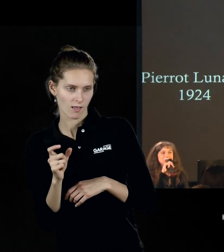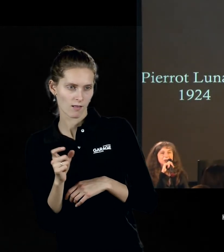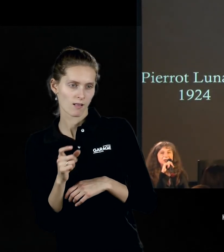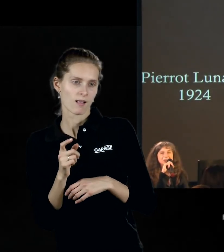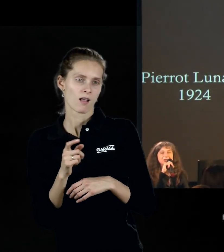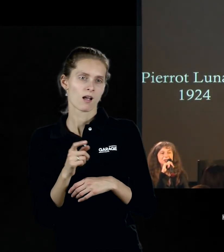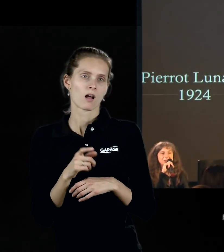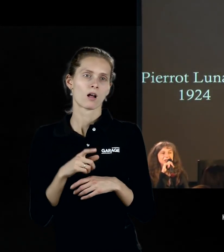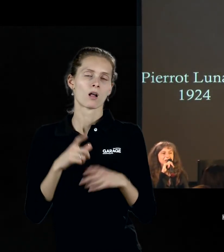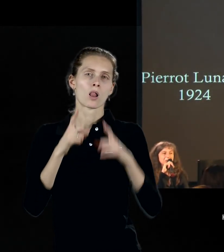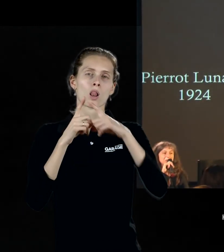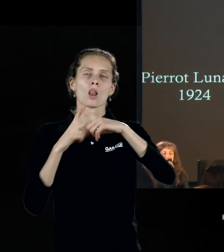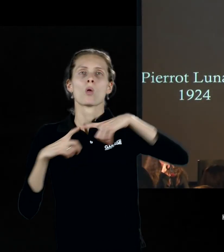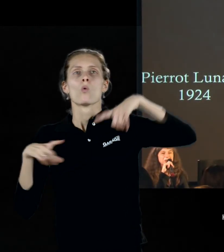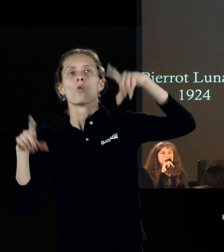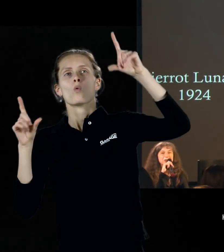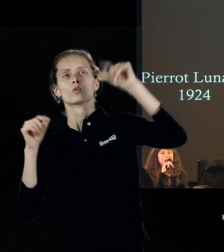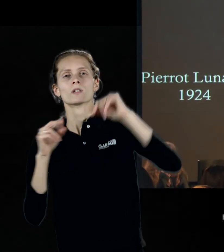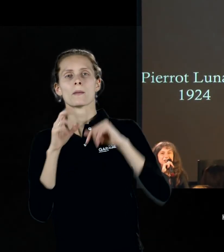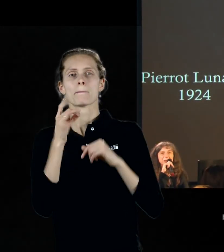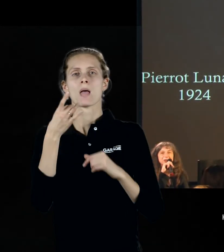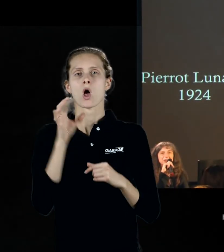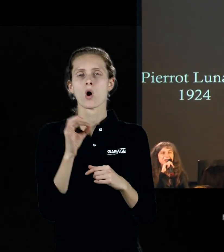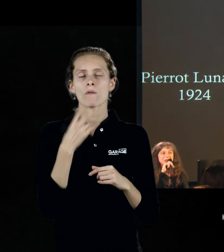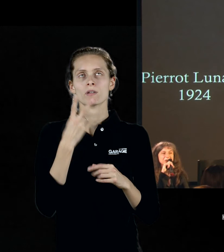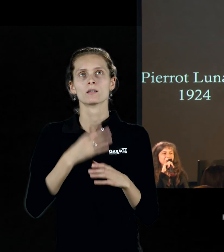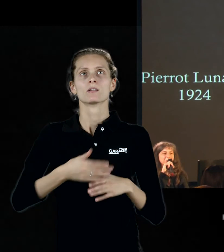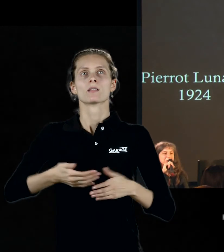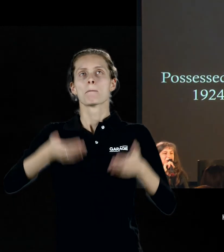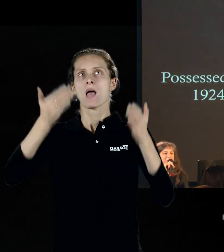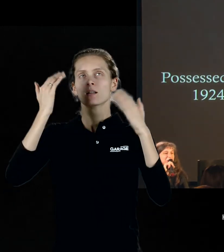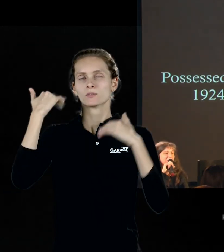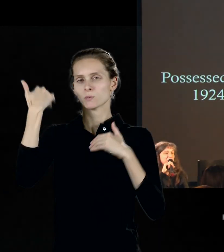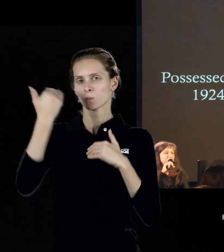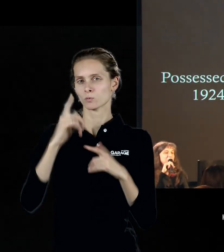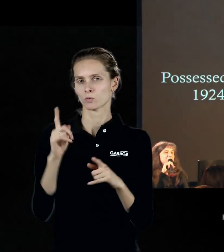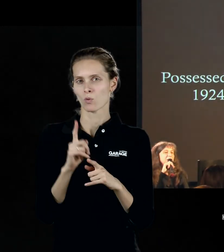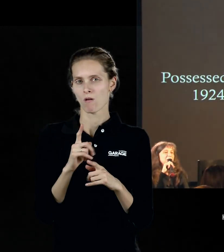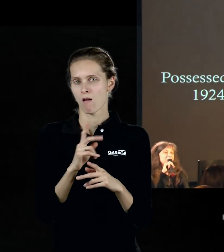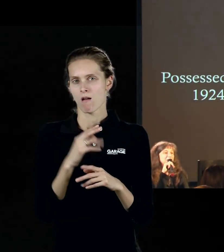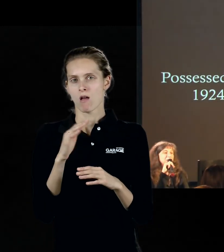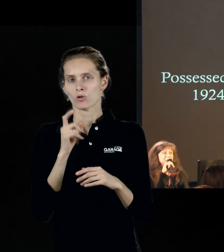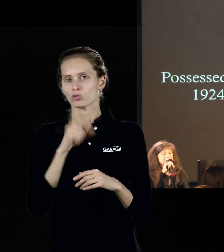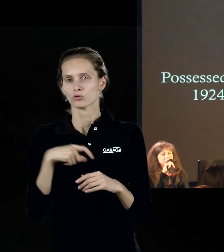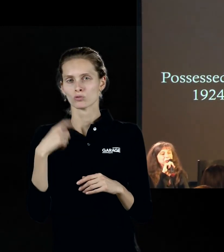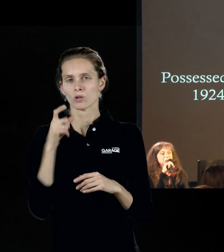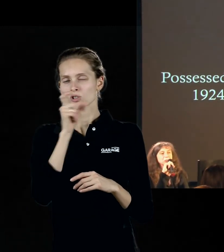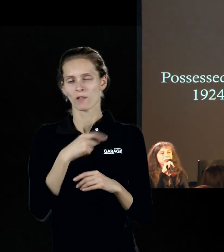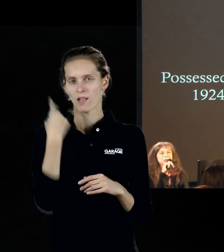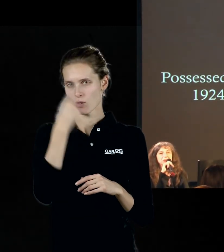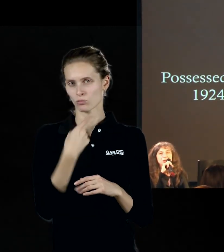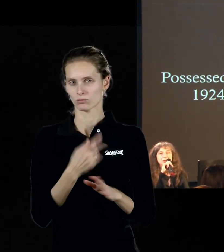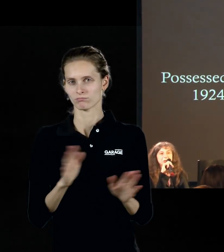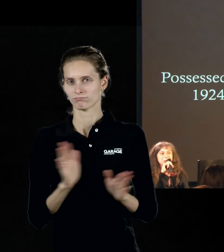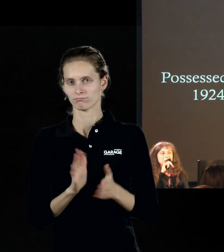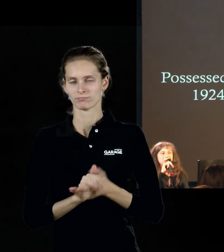пиро, которое действительно скорее небесное тело, чем человеческое лицо. Ну, вот такой